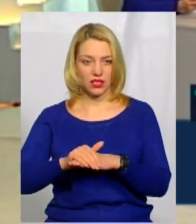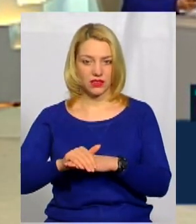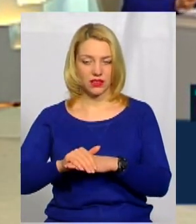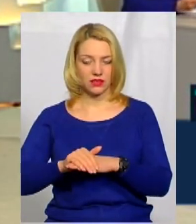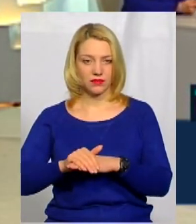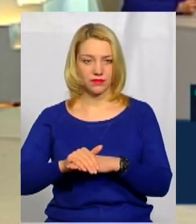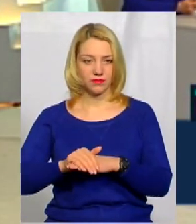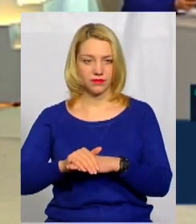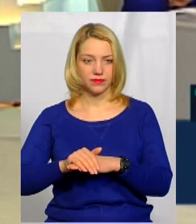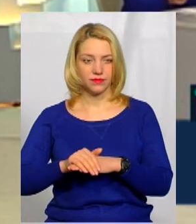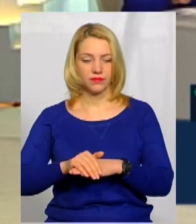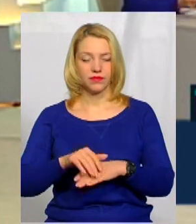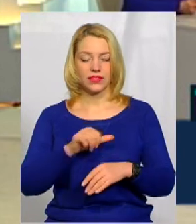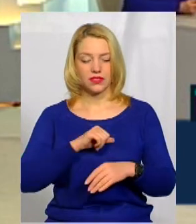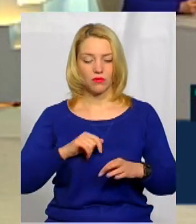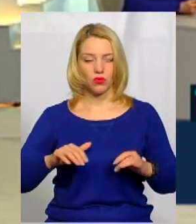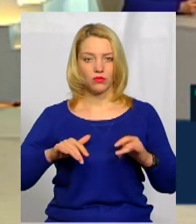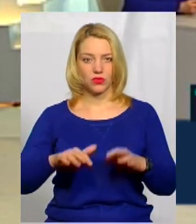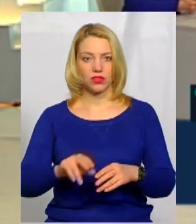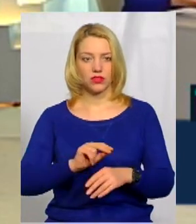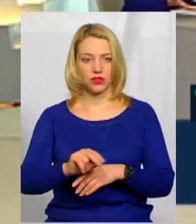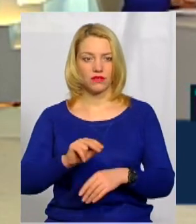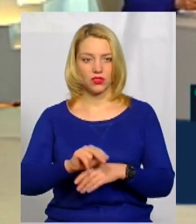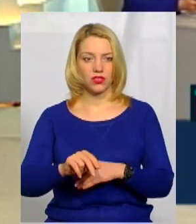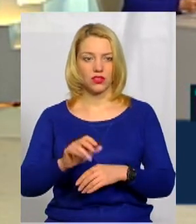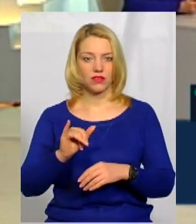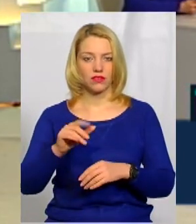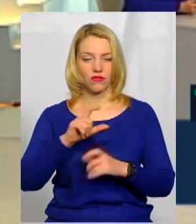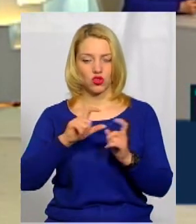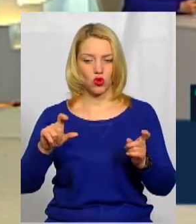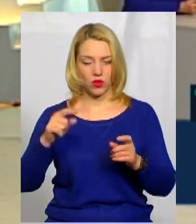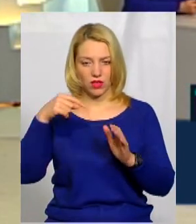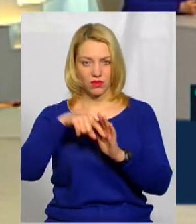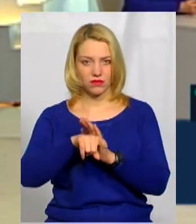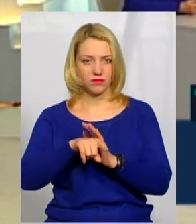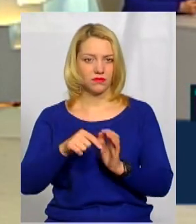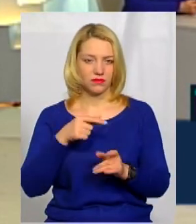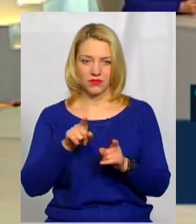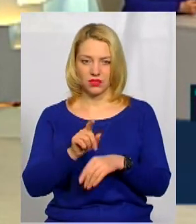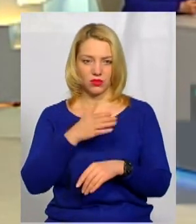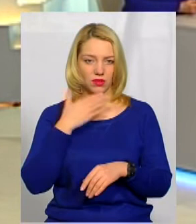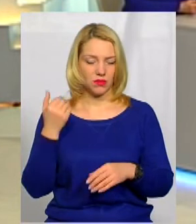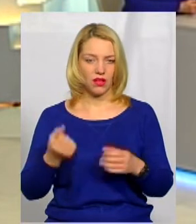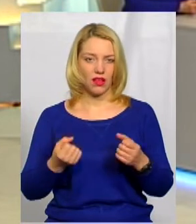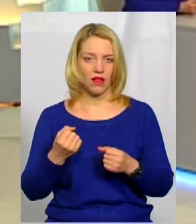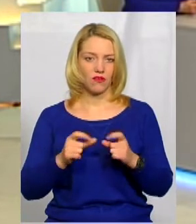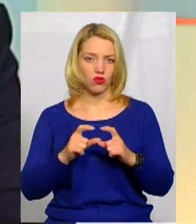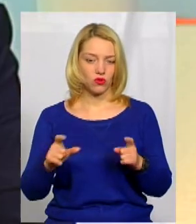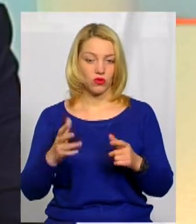самого процесу навчання в автошколах? Ні, такого немає. Можливо, автошколи